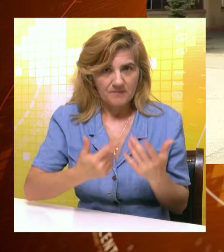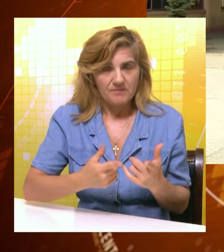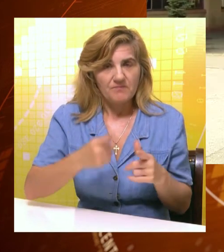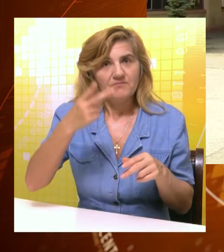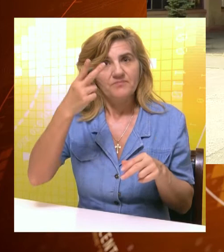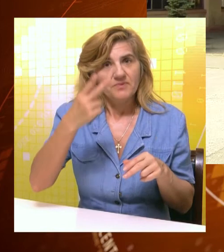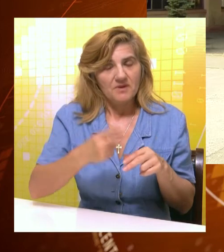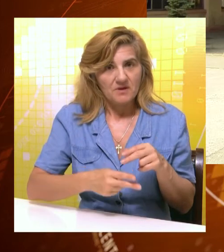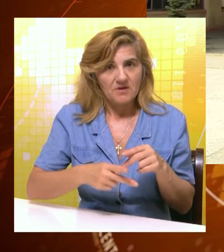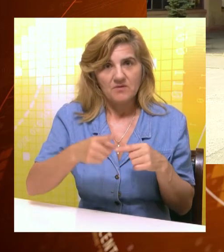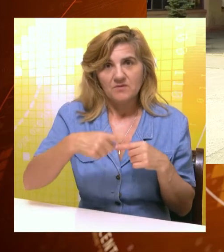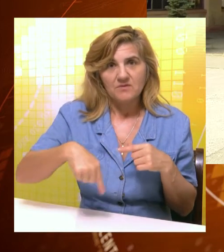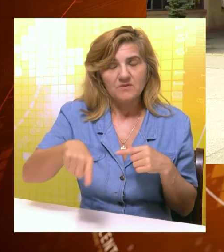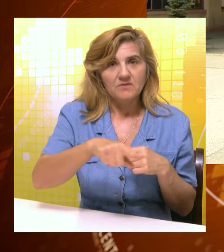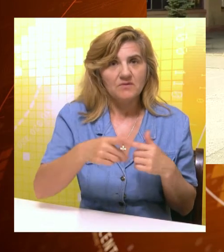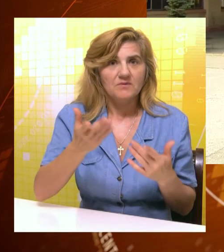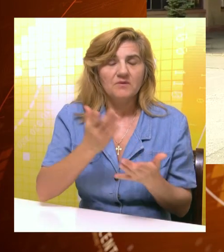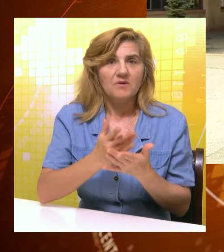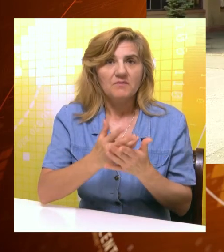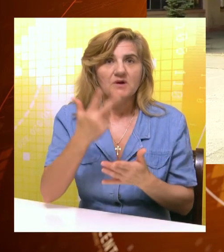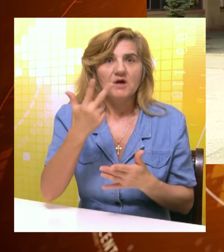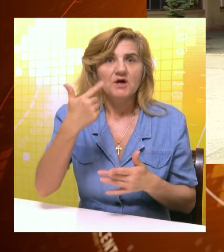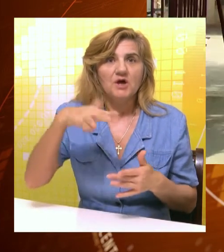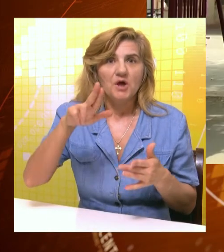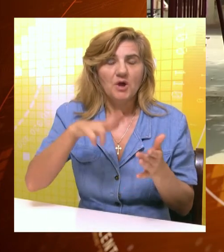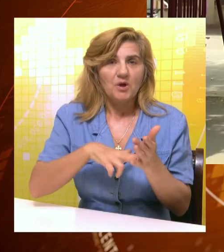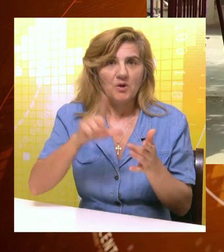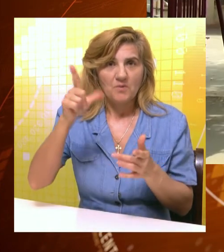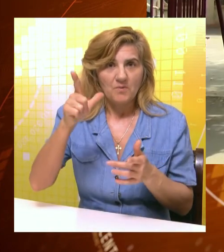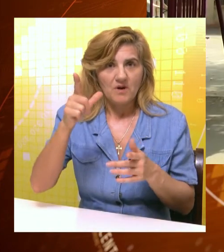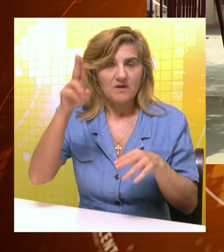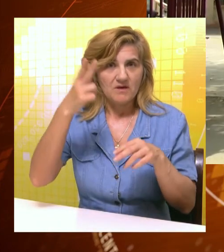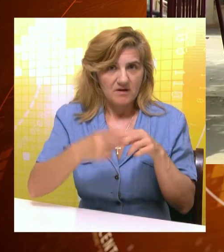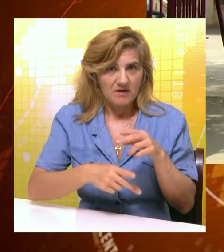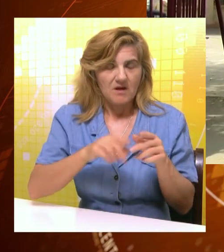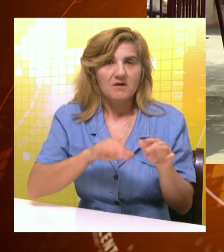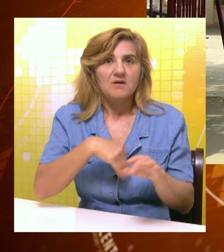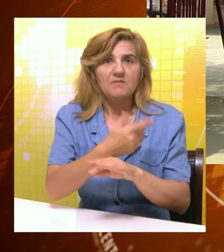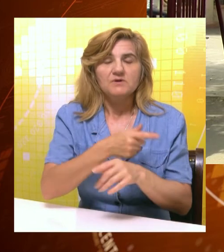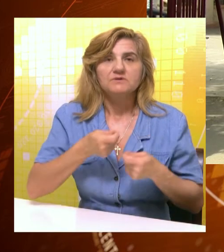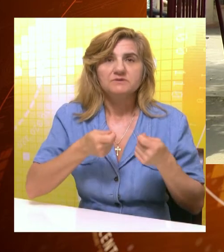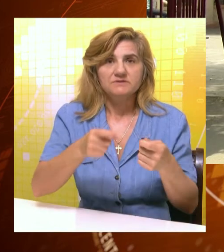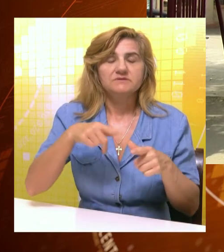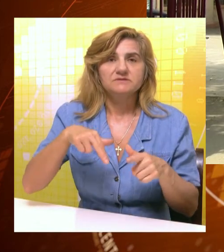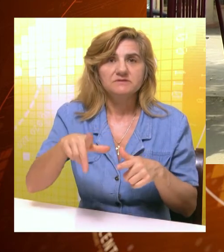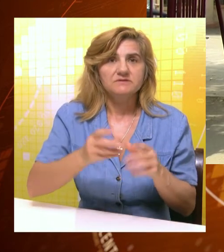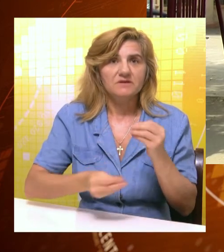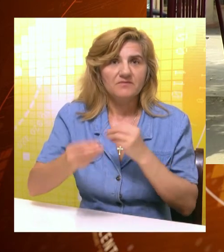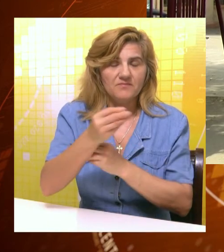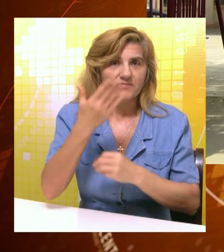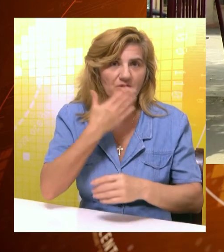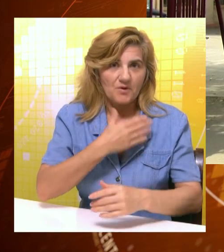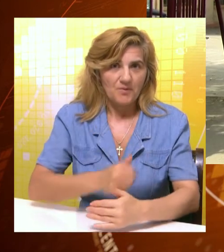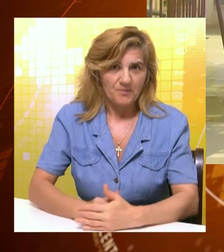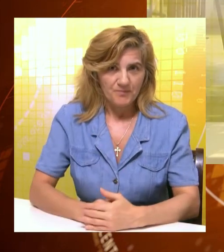testa. Konačan je raspored učenika po školama, izaći će 3. jula, nakon čega sledi upis u srednje škole 4. i 5. jula.